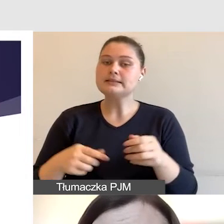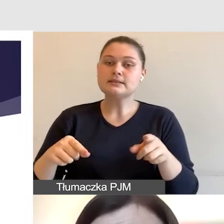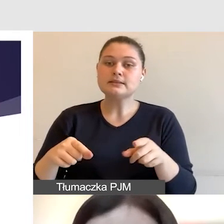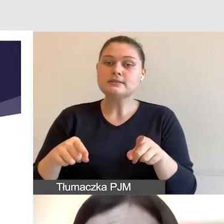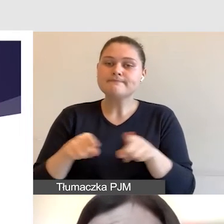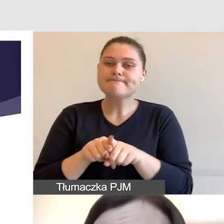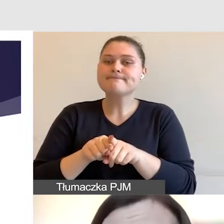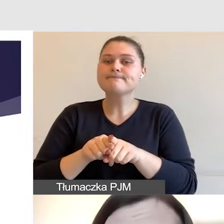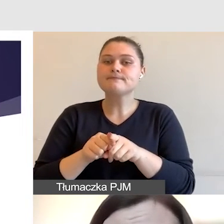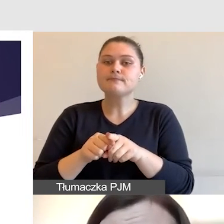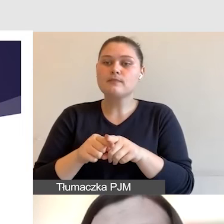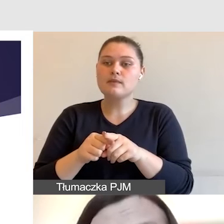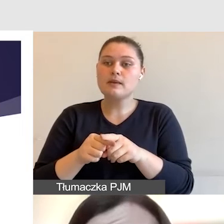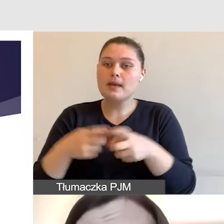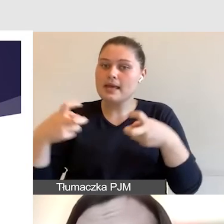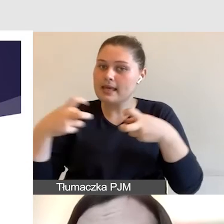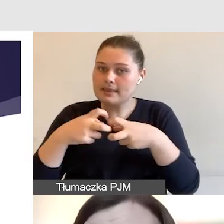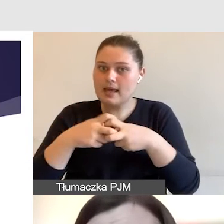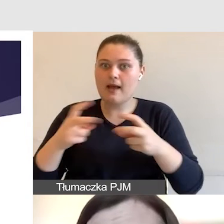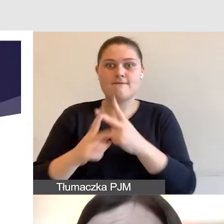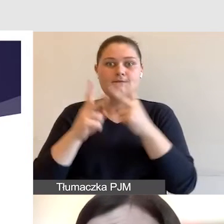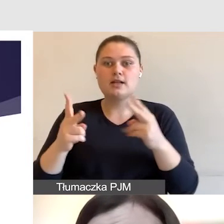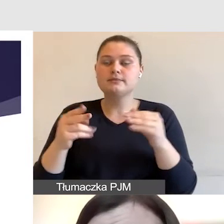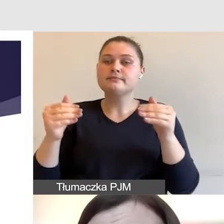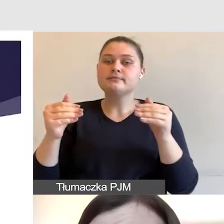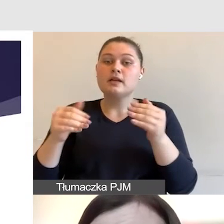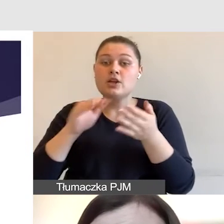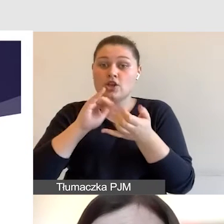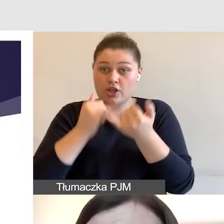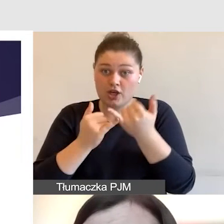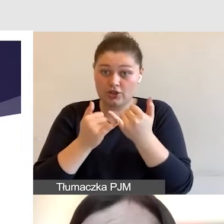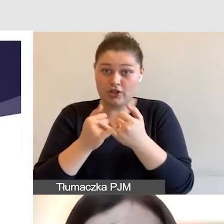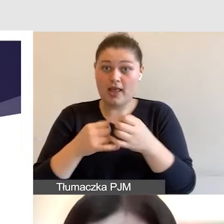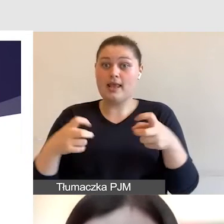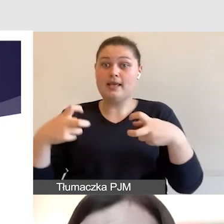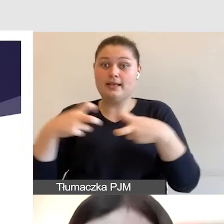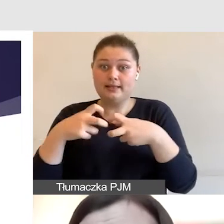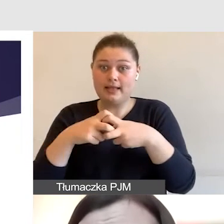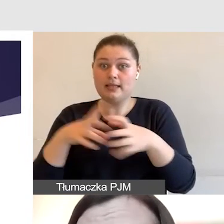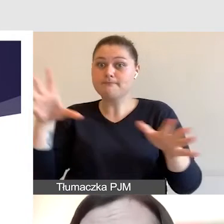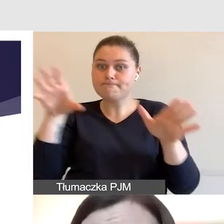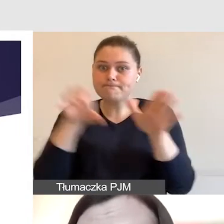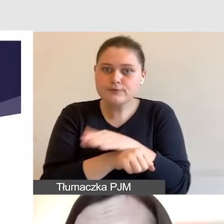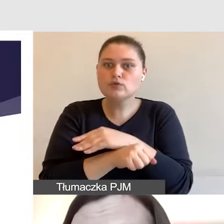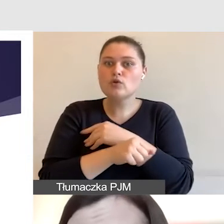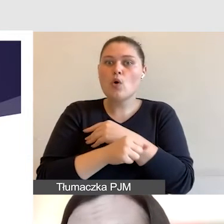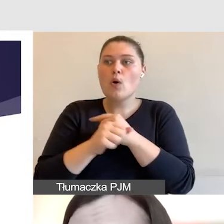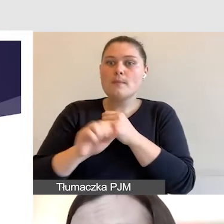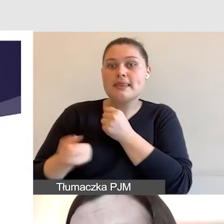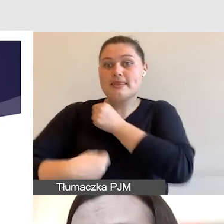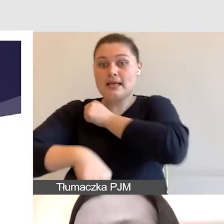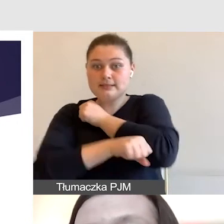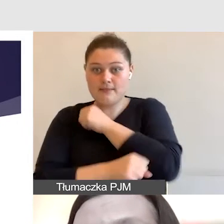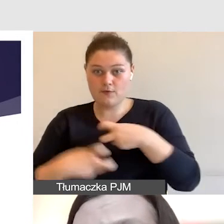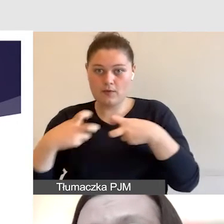W przypadku awarii to może być na przykład internet mobilny z naszej komórki. Nie tak idealny, jak połączenie